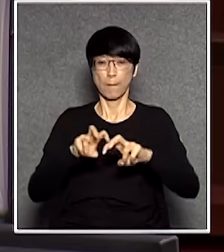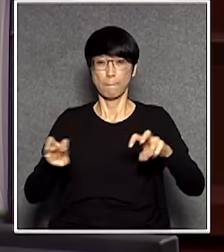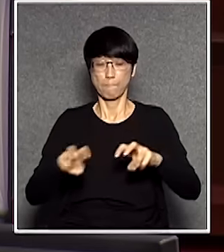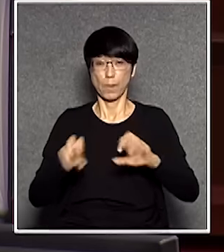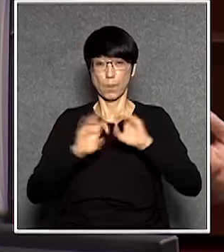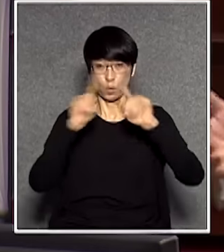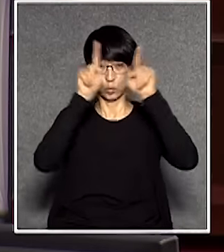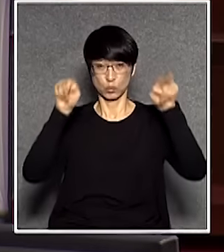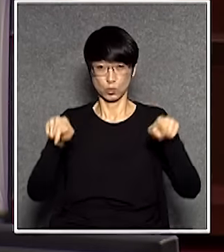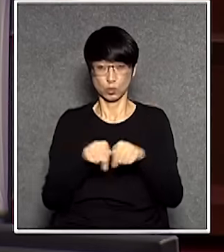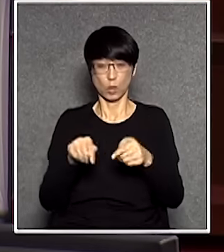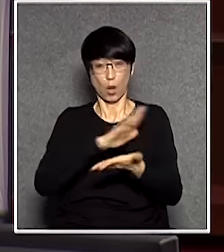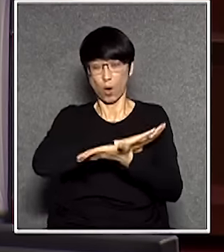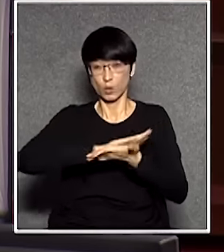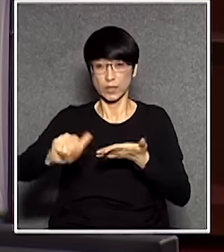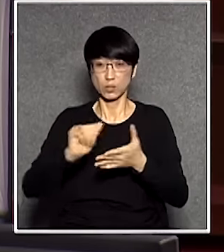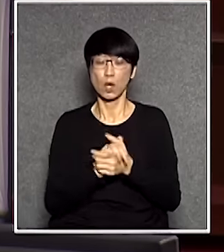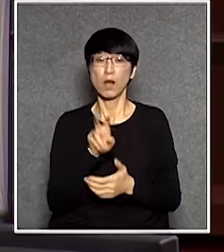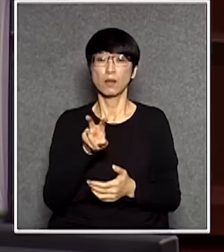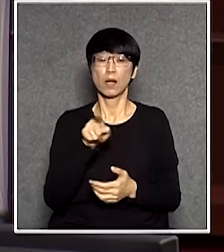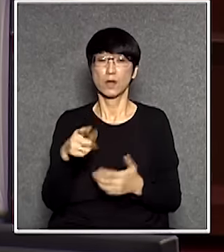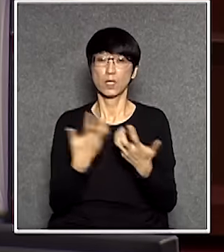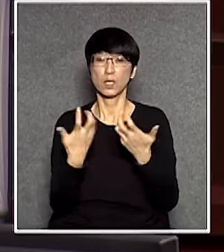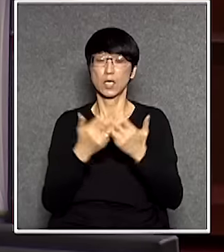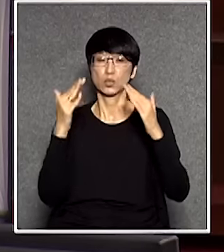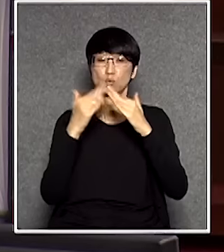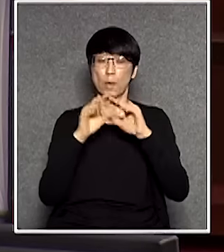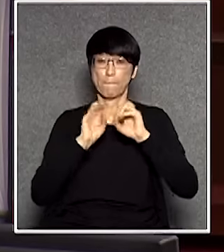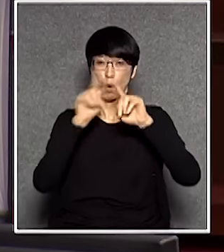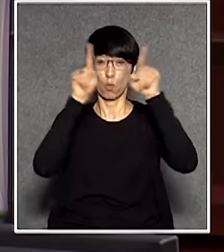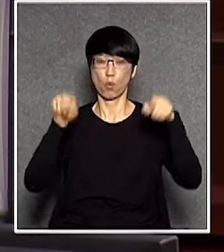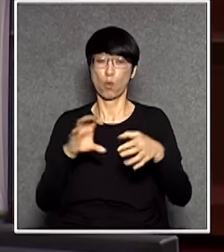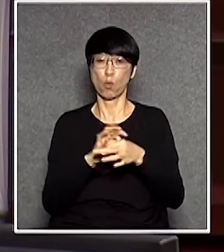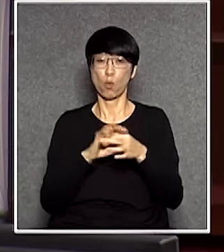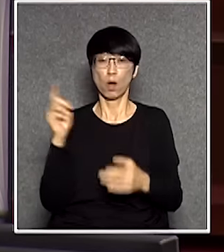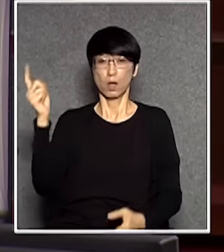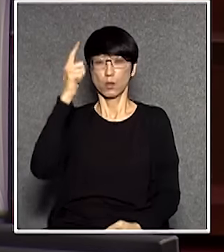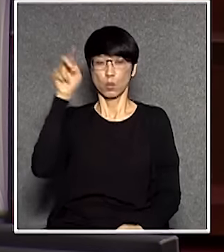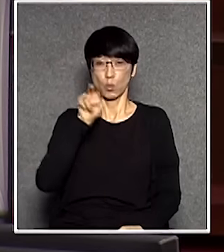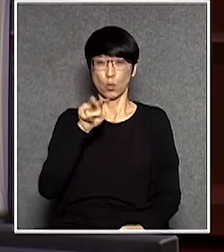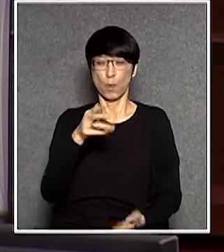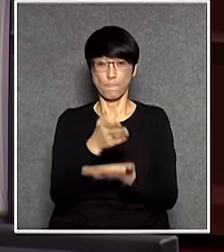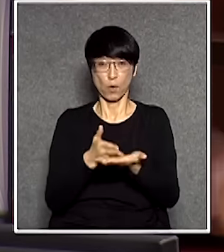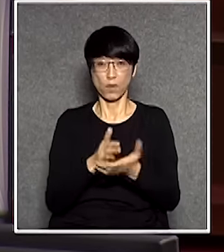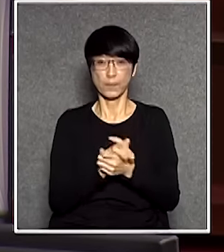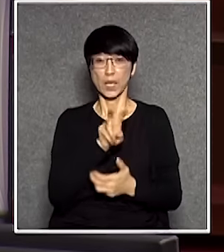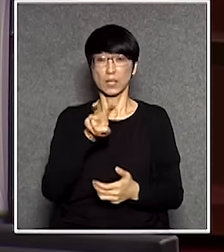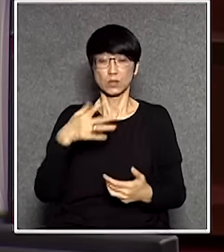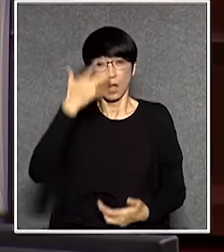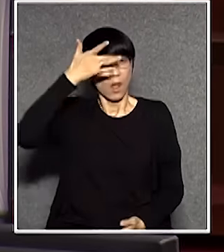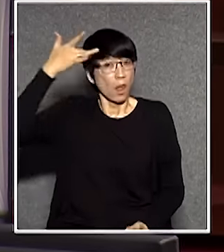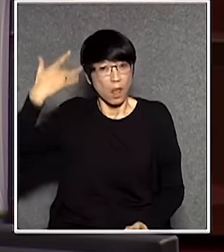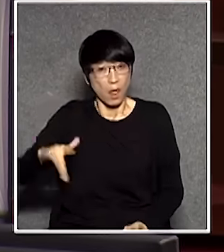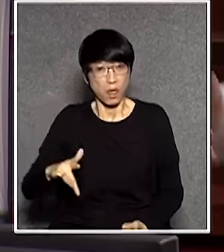是不是就很清楚了再不是就看回這個審計處那份報告有關這個空管系統這個部分大家看完就是一額汗的